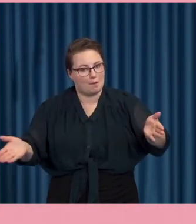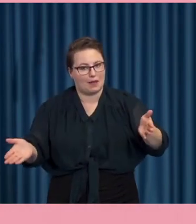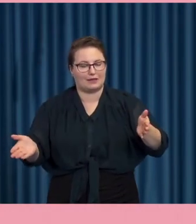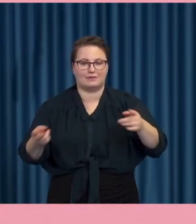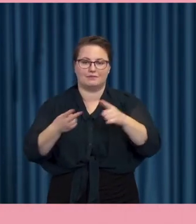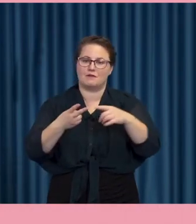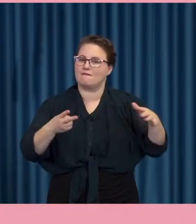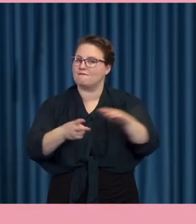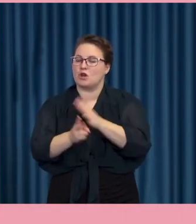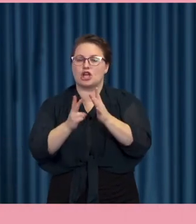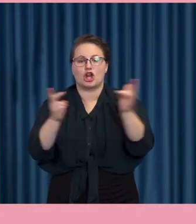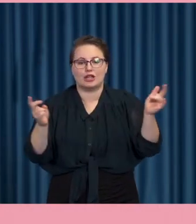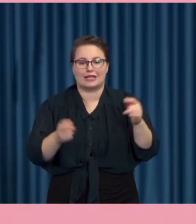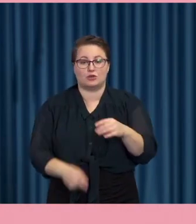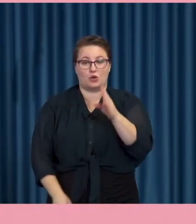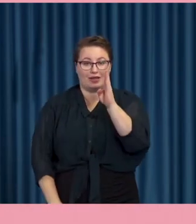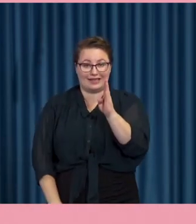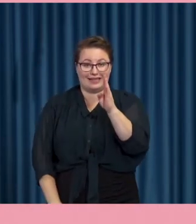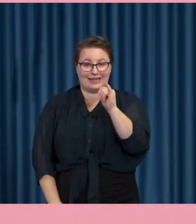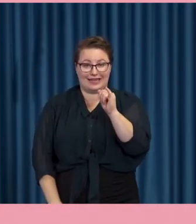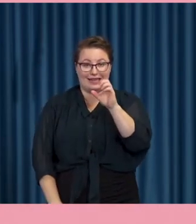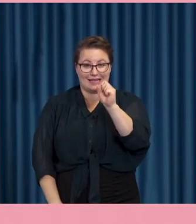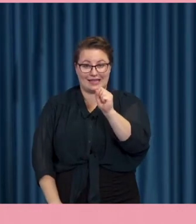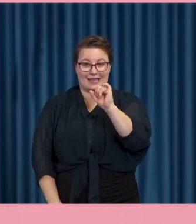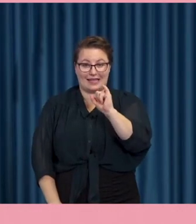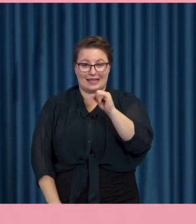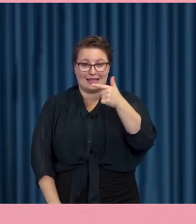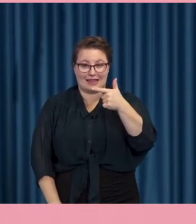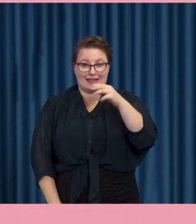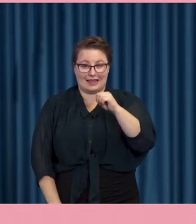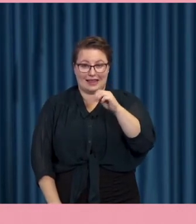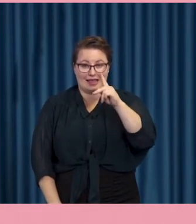digiteket där kan du som tittar också gå in och kika.